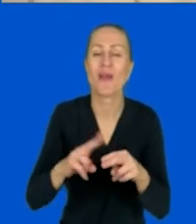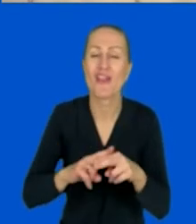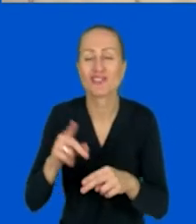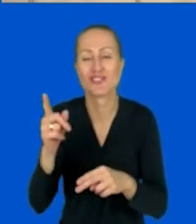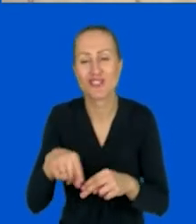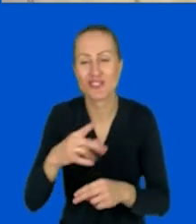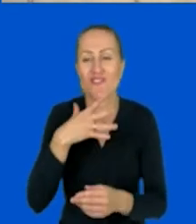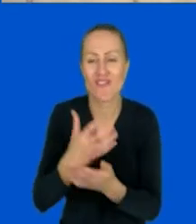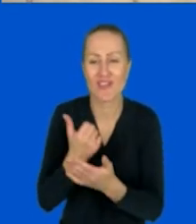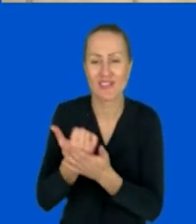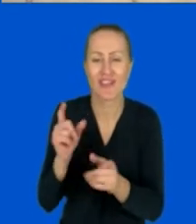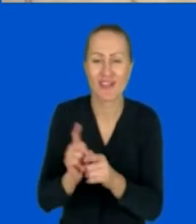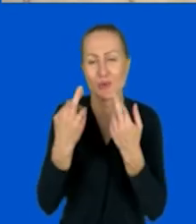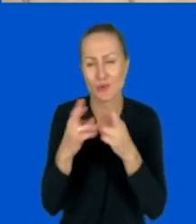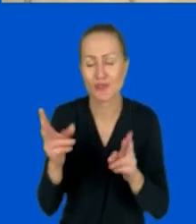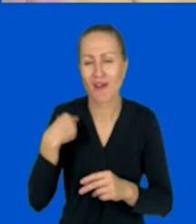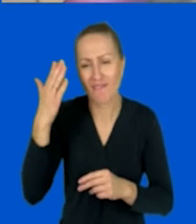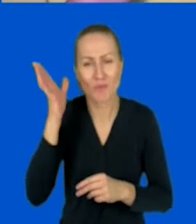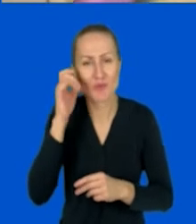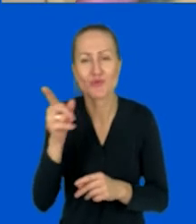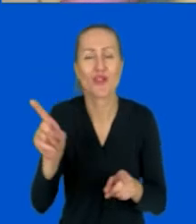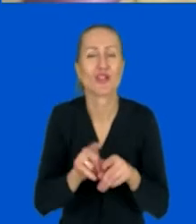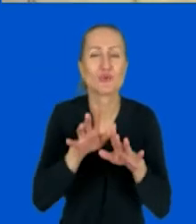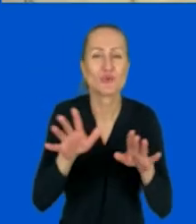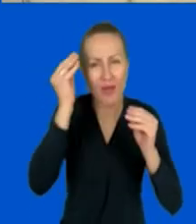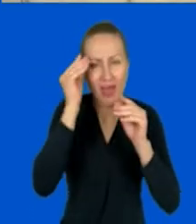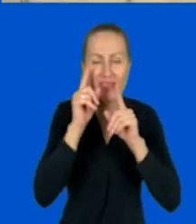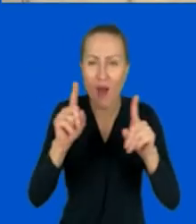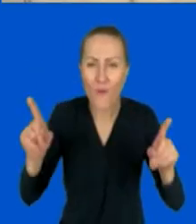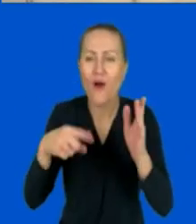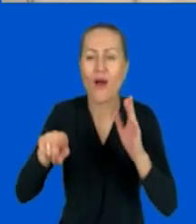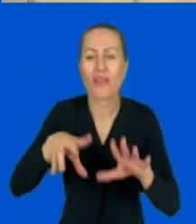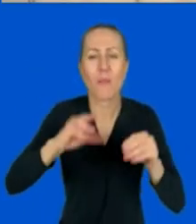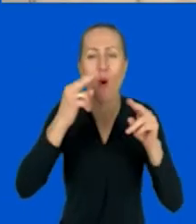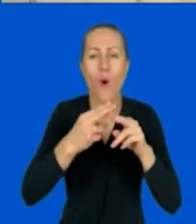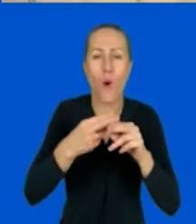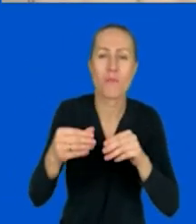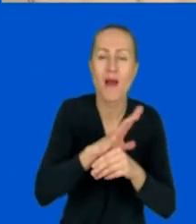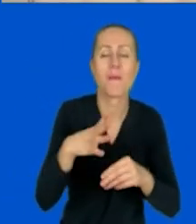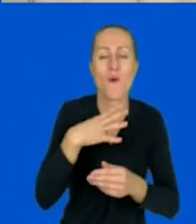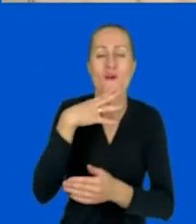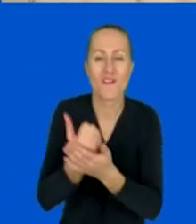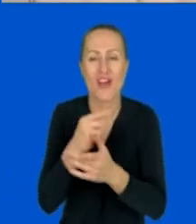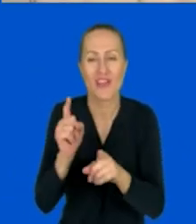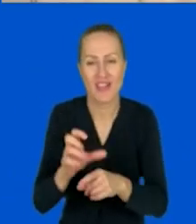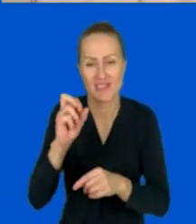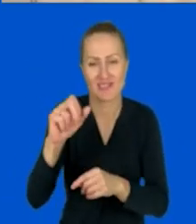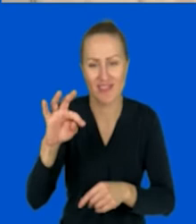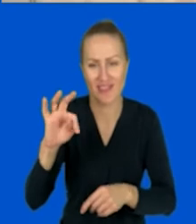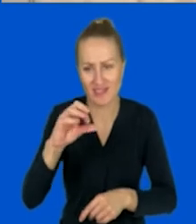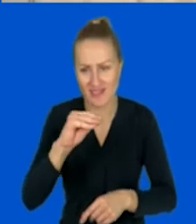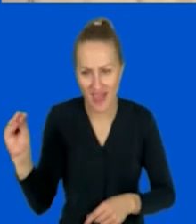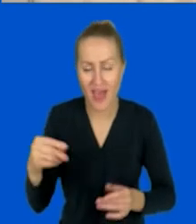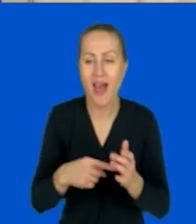Meet. Też słyszałam o tym, że wielu nauczycieli na początku pandemii korzystało z Jitsi i to narzędzie